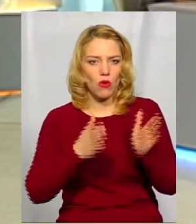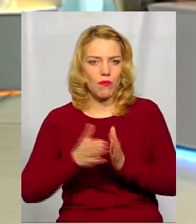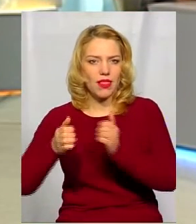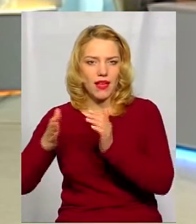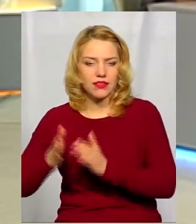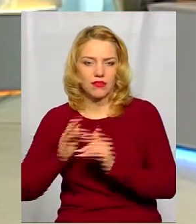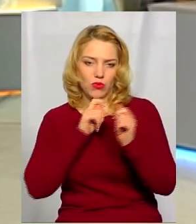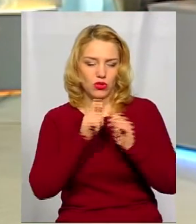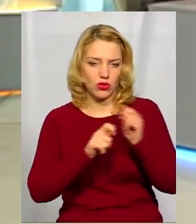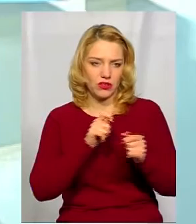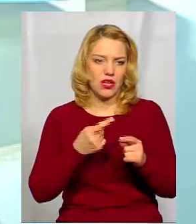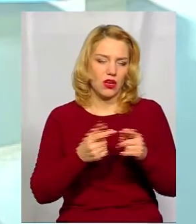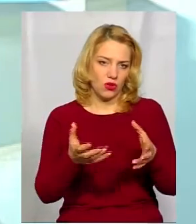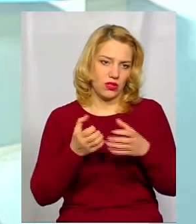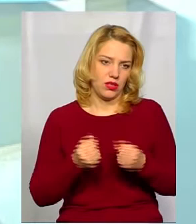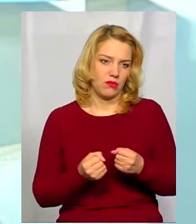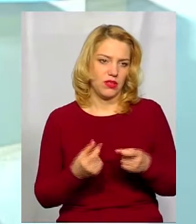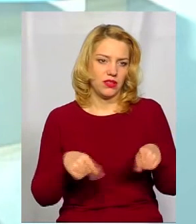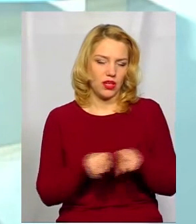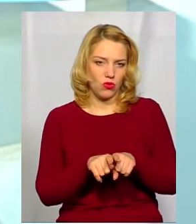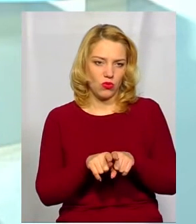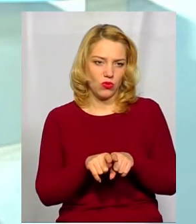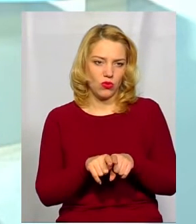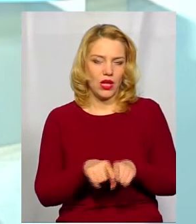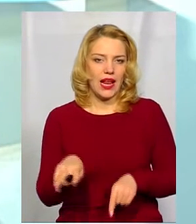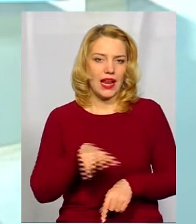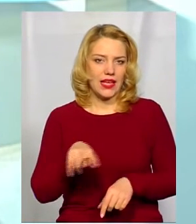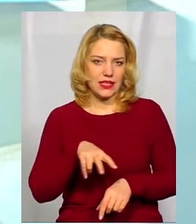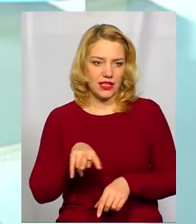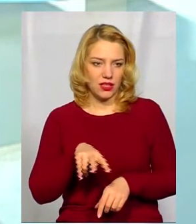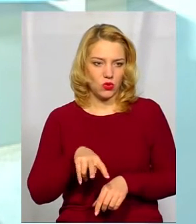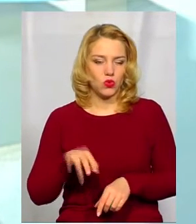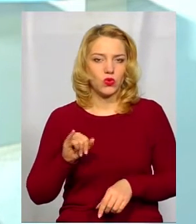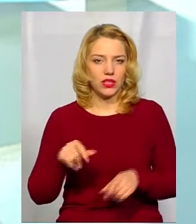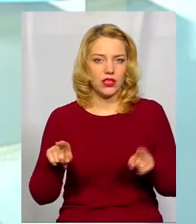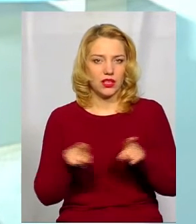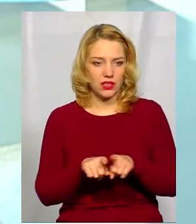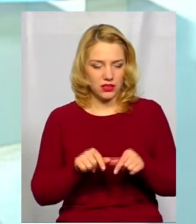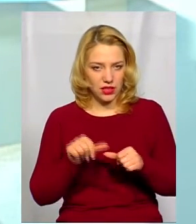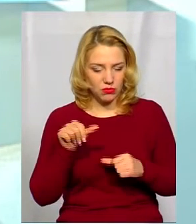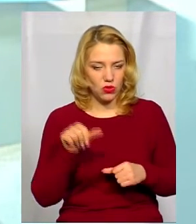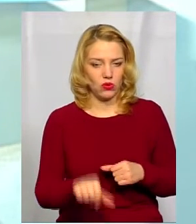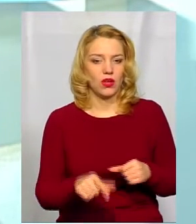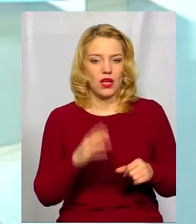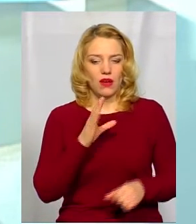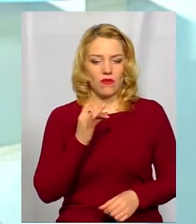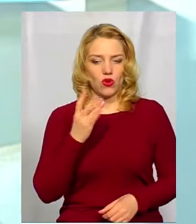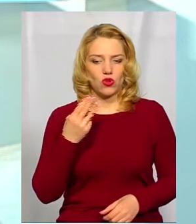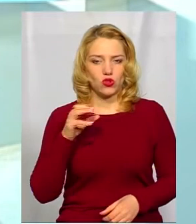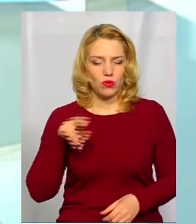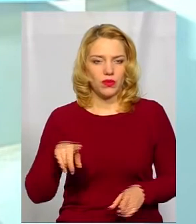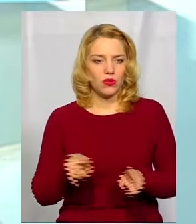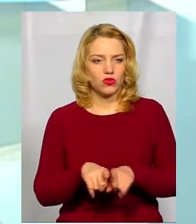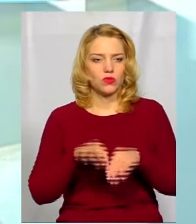цього воркшопу отримував, відповідно, таку роздаткову літературу. Ось, крім того, такий воркшоп проводила